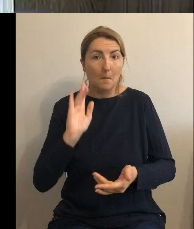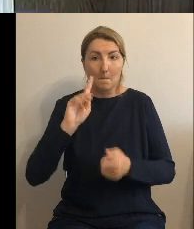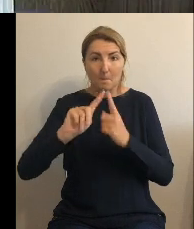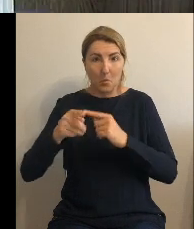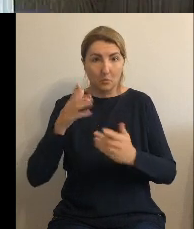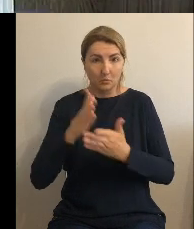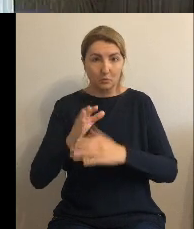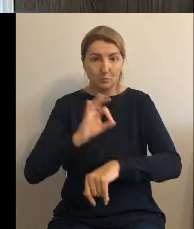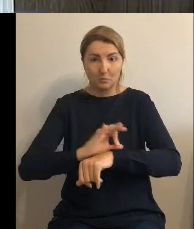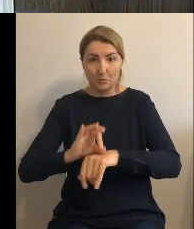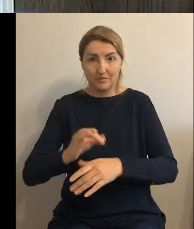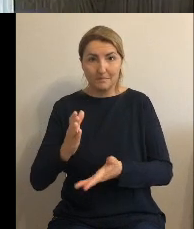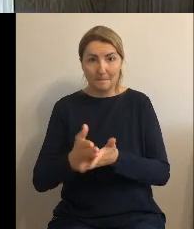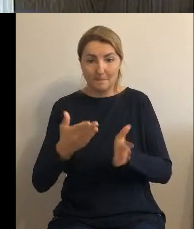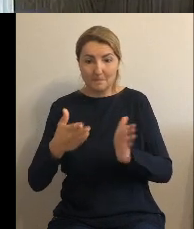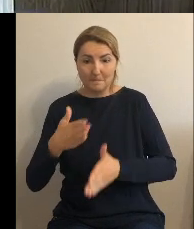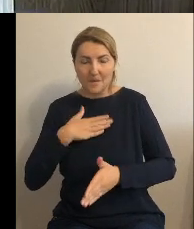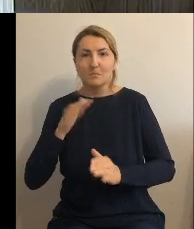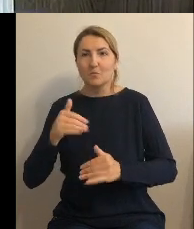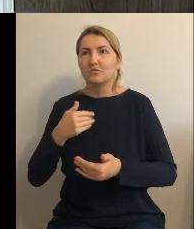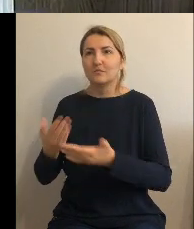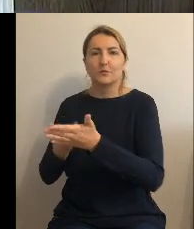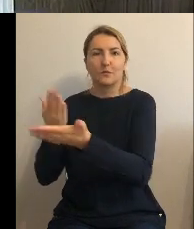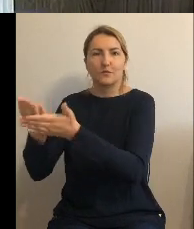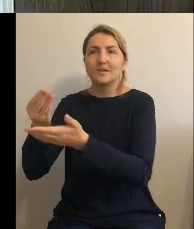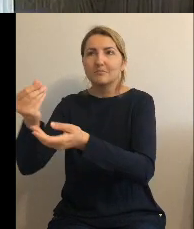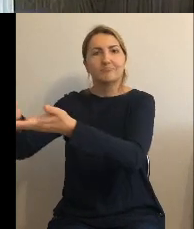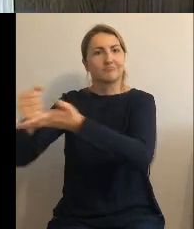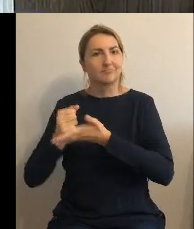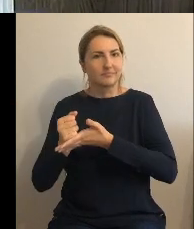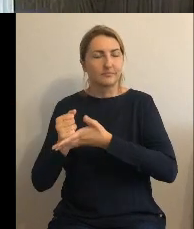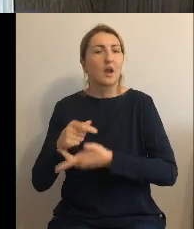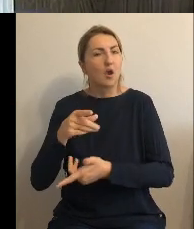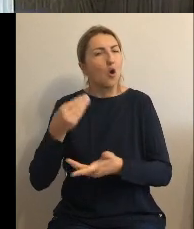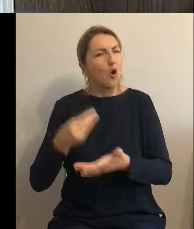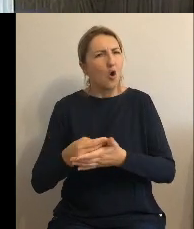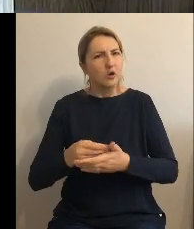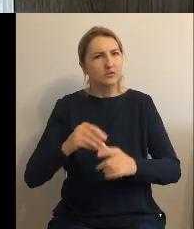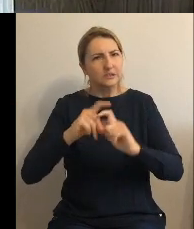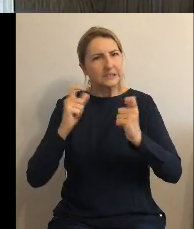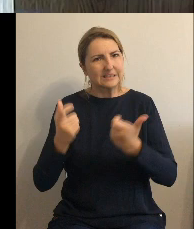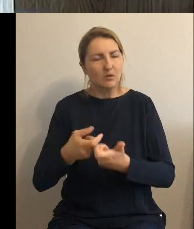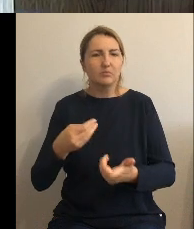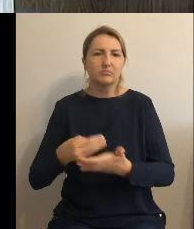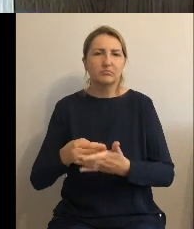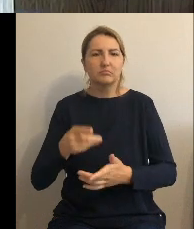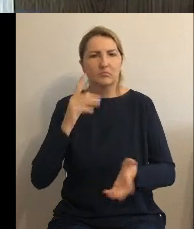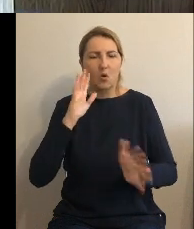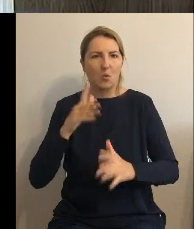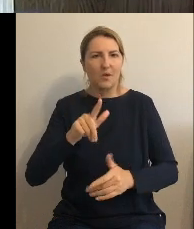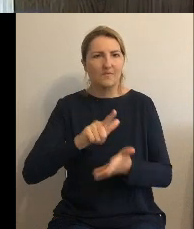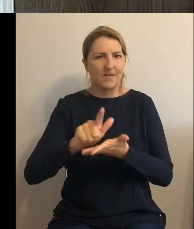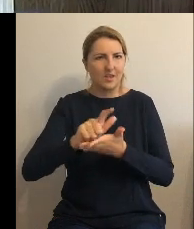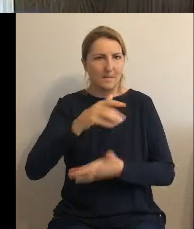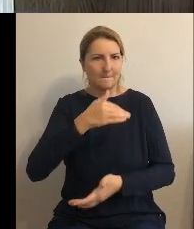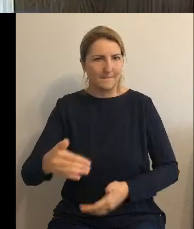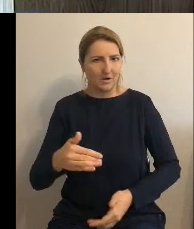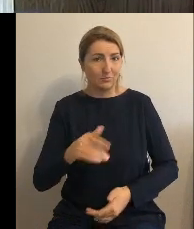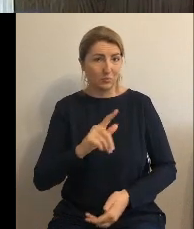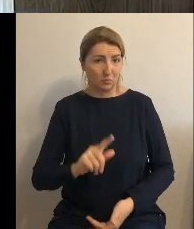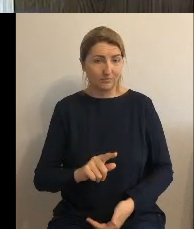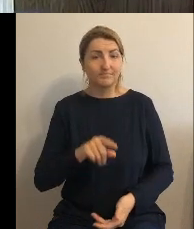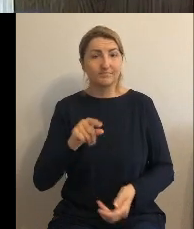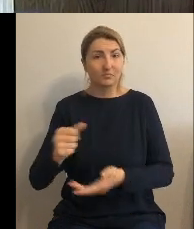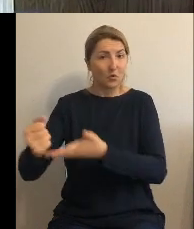Koszt inwestycji, o której mówię, to jest około 12 milionów złotych. Dotacja, jaką możemy